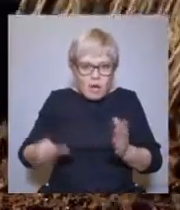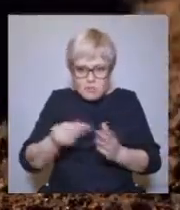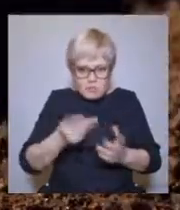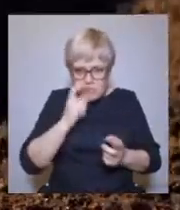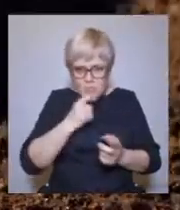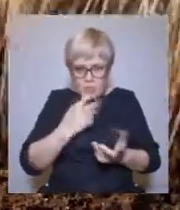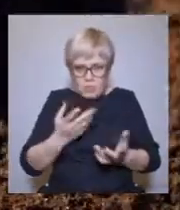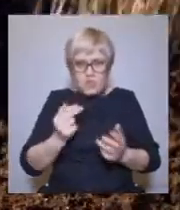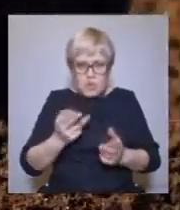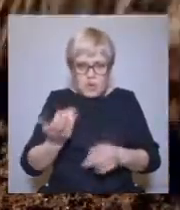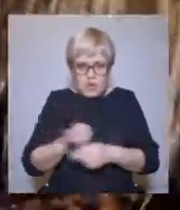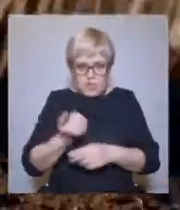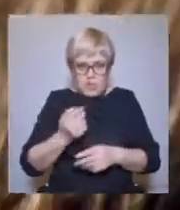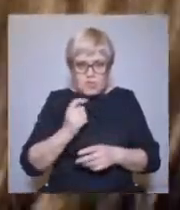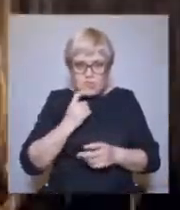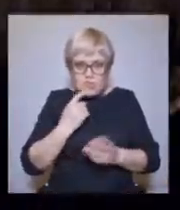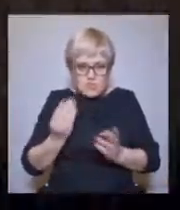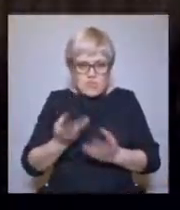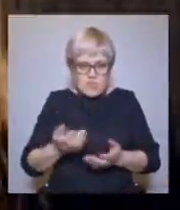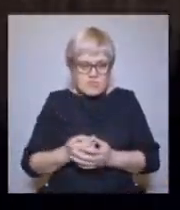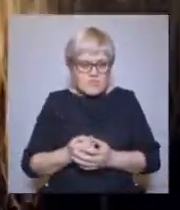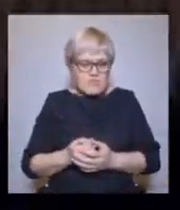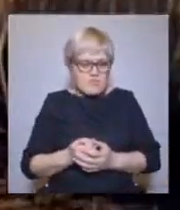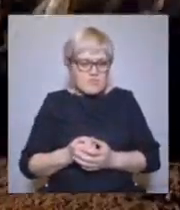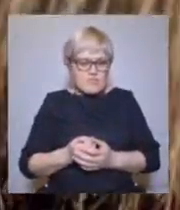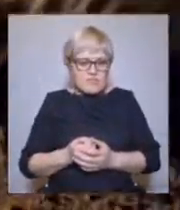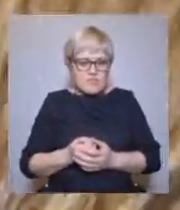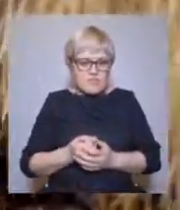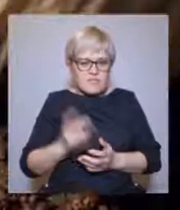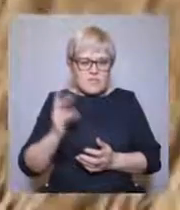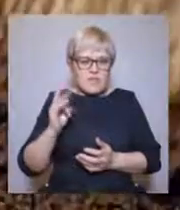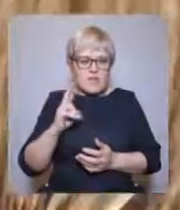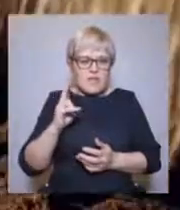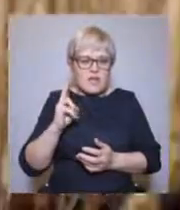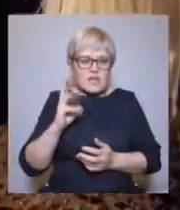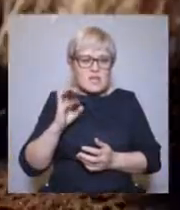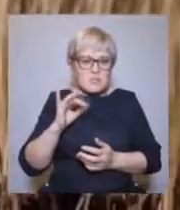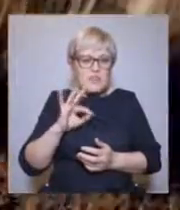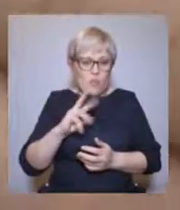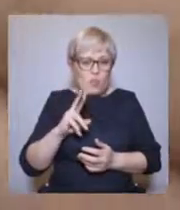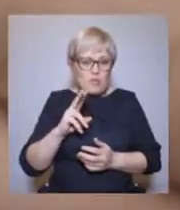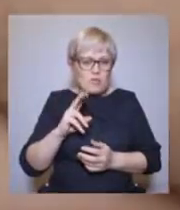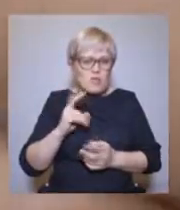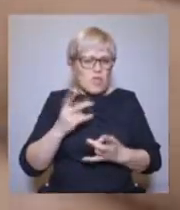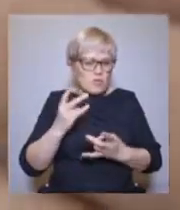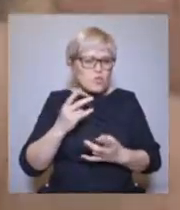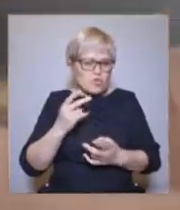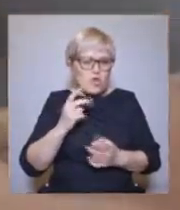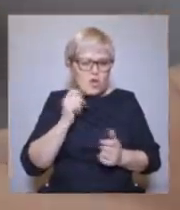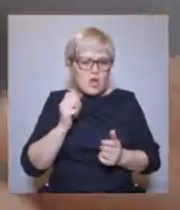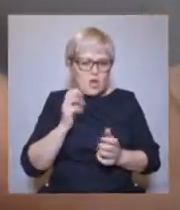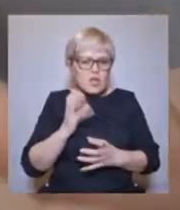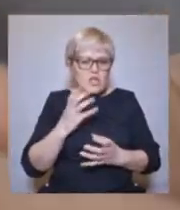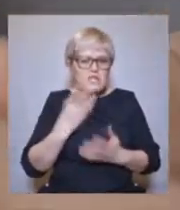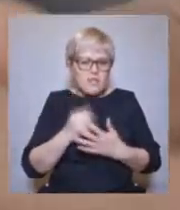Нексимоволь надежно хранит свои тайны. Но кое-что все-таки приоткрыл людям. Состав находок